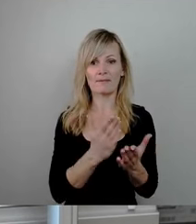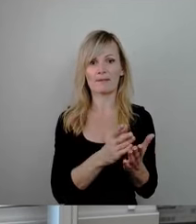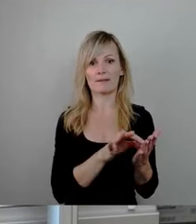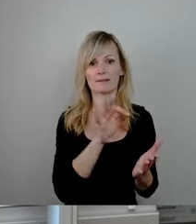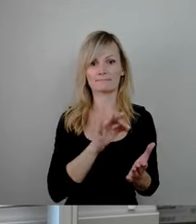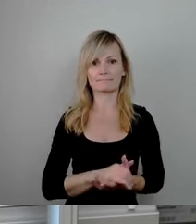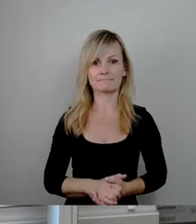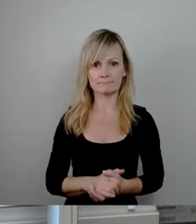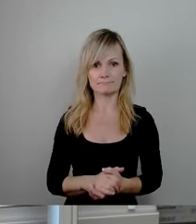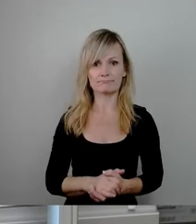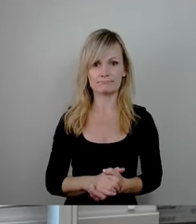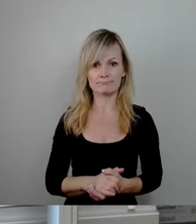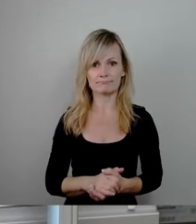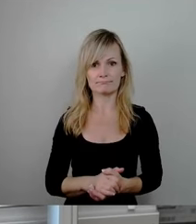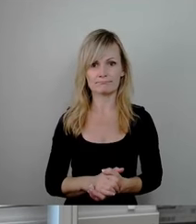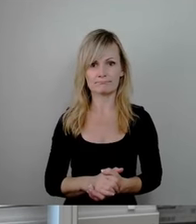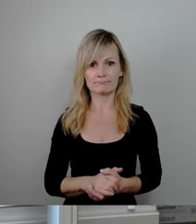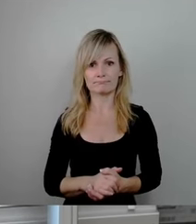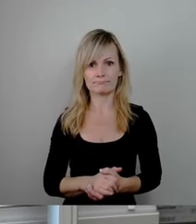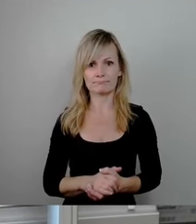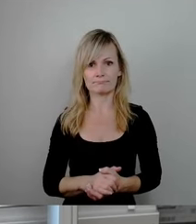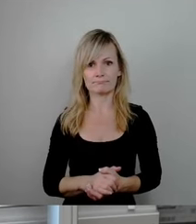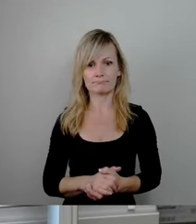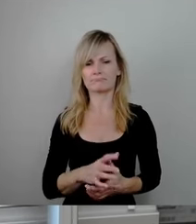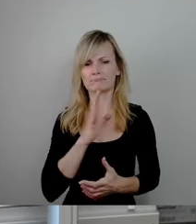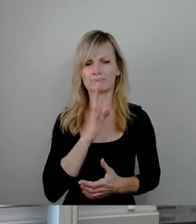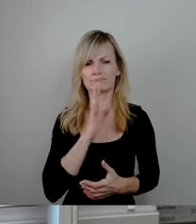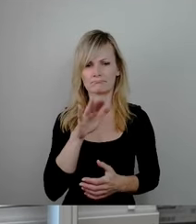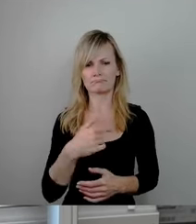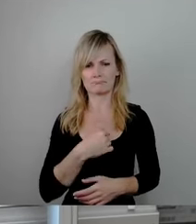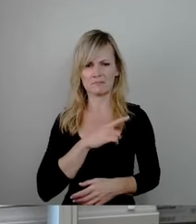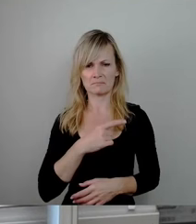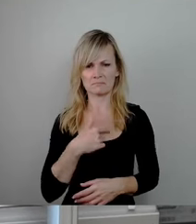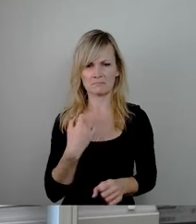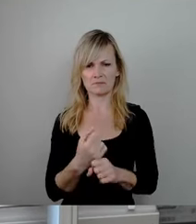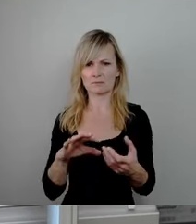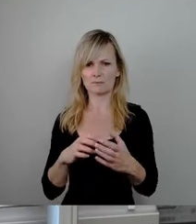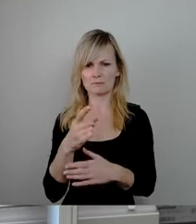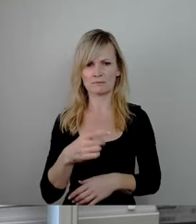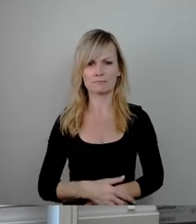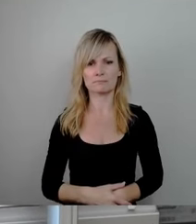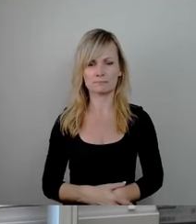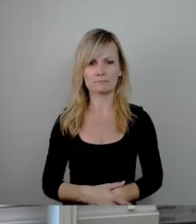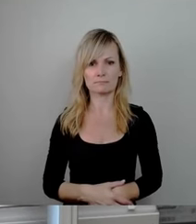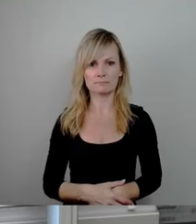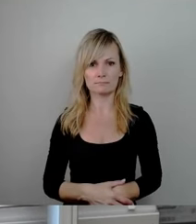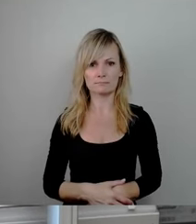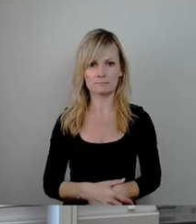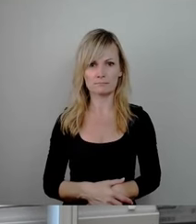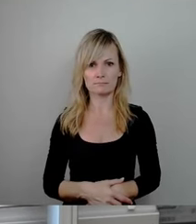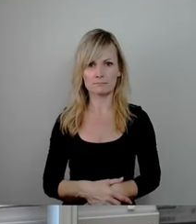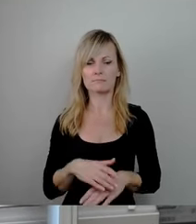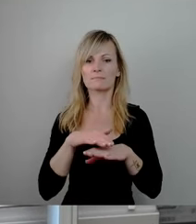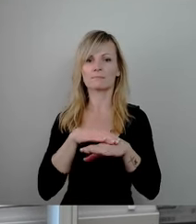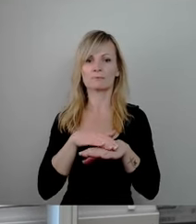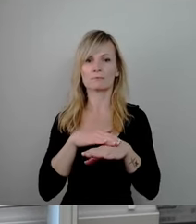Hier, genau, dann, wenn Sie immer beim Reden sind, machen Sie, ich rufe dann die anderen Redner, Sie gemeldet haben, auch noch mit auf. Entschuldigen Sie bitte,